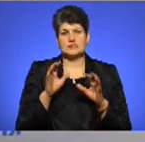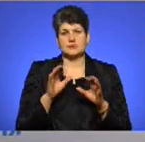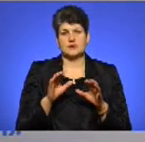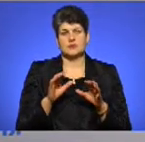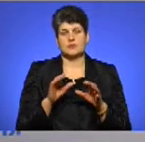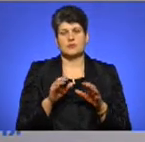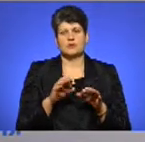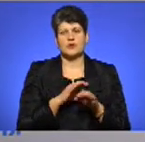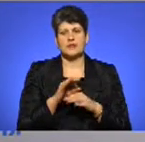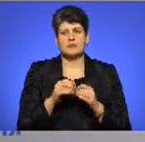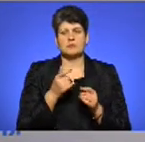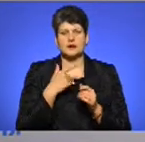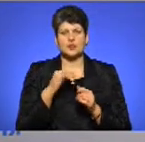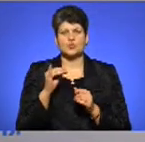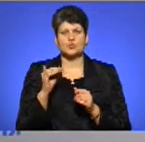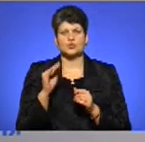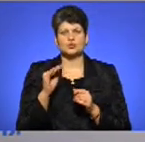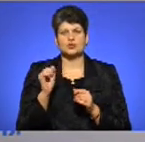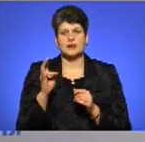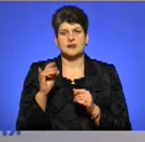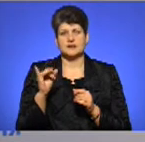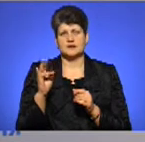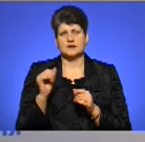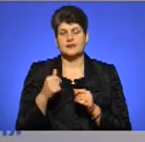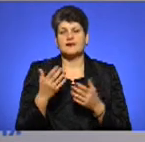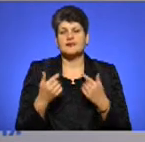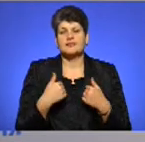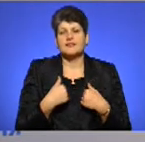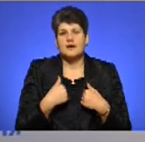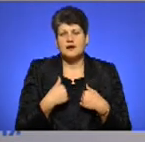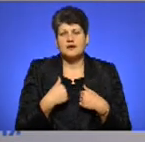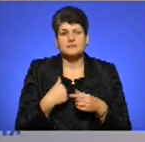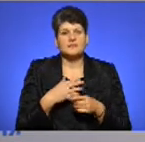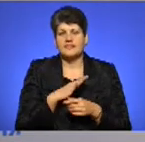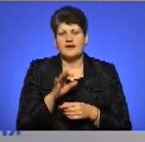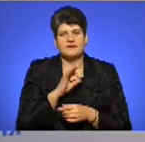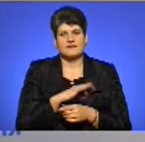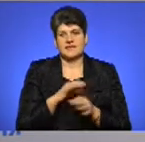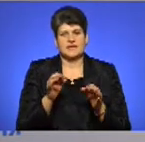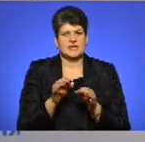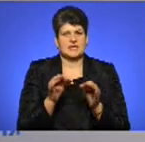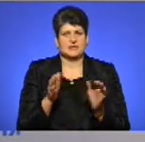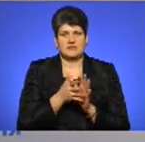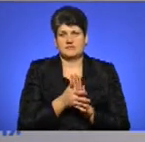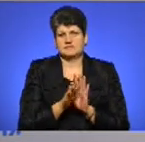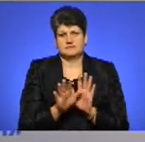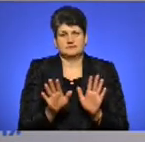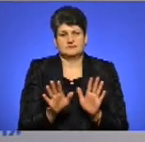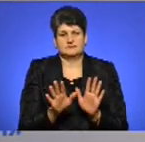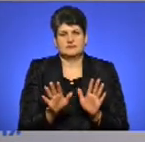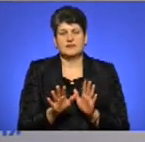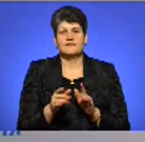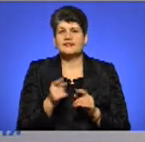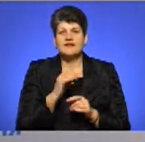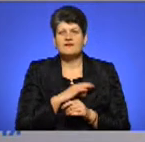Южаніної, голову комітету митної податкової політики, який нам абсолютно невигідний, ні в якому розумінні. Він просто не то, що